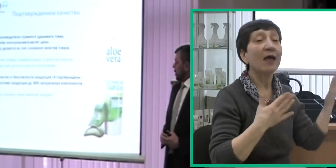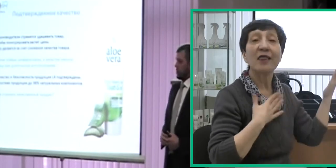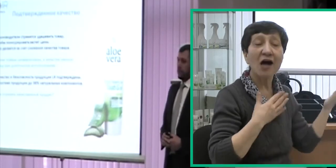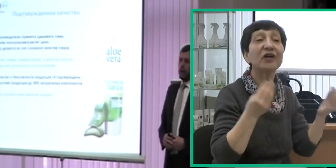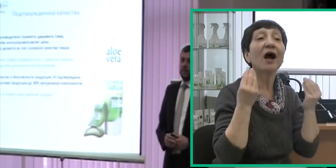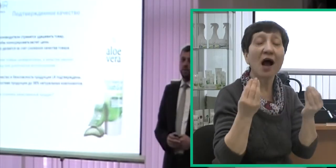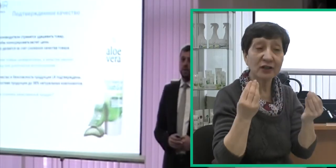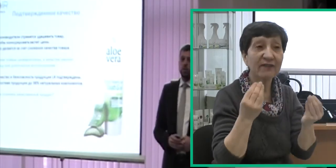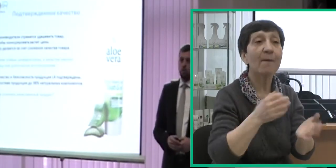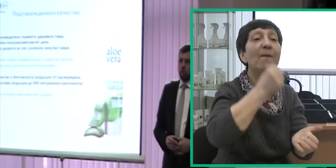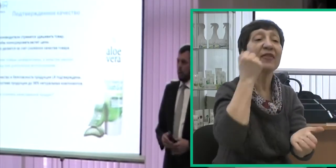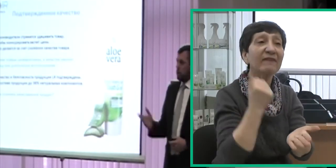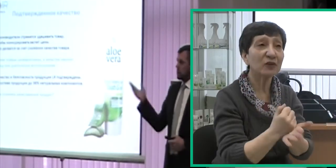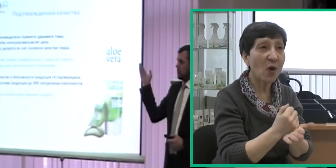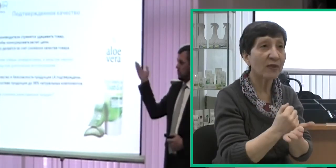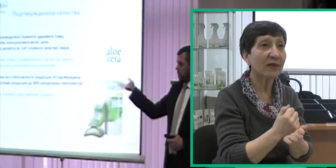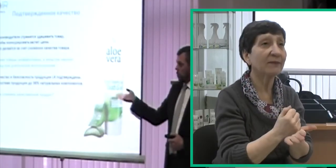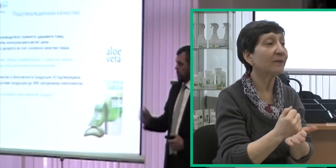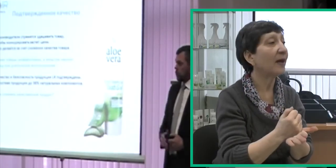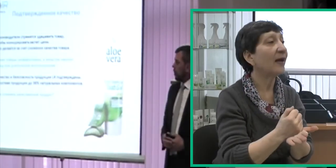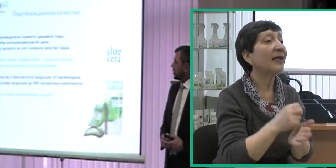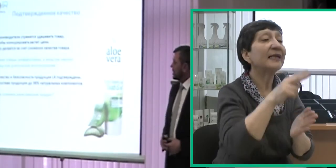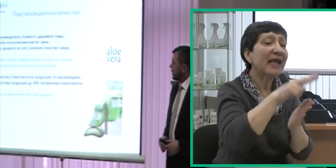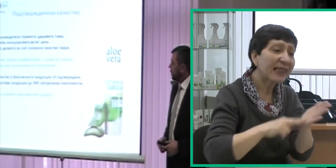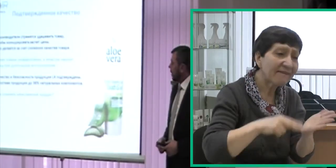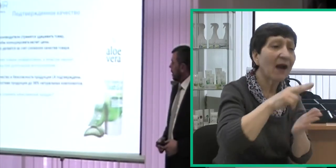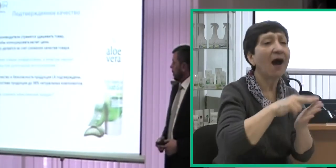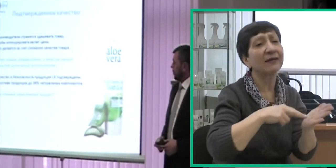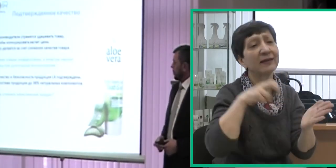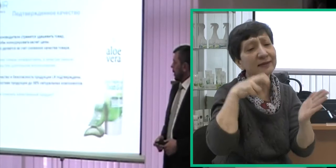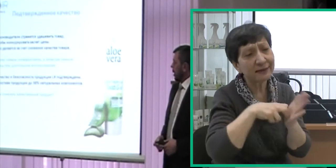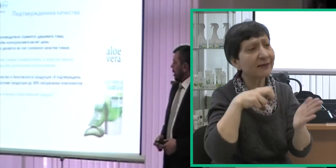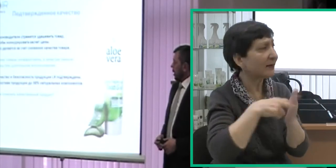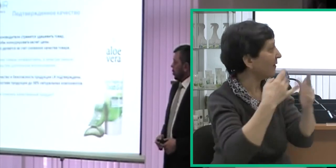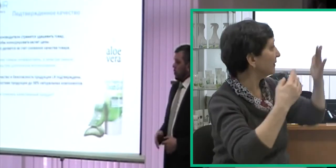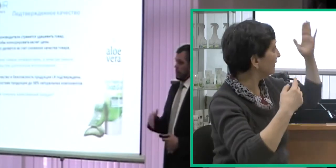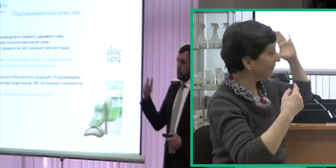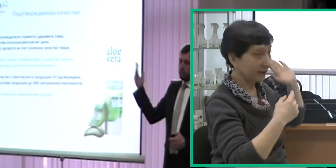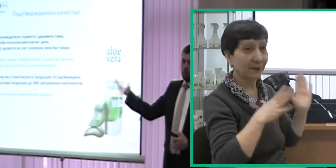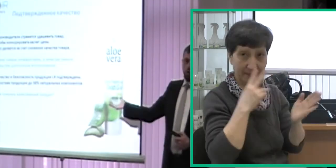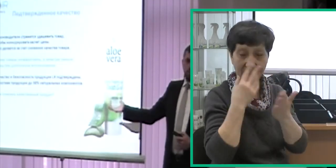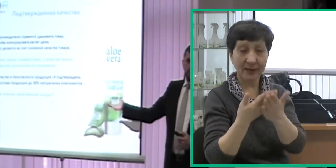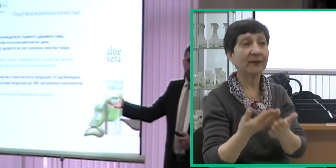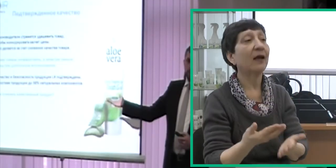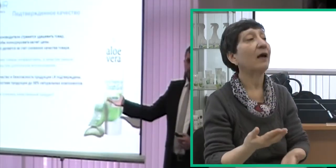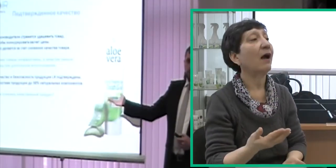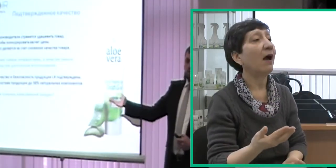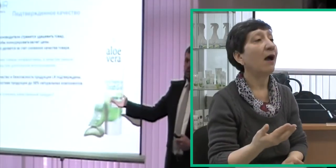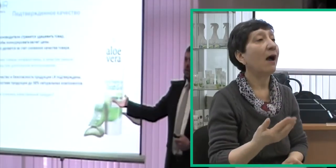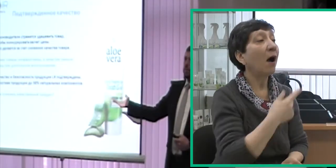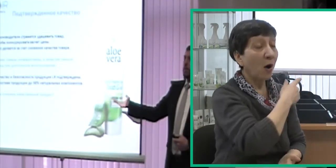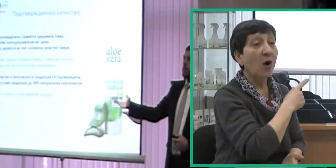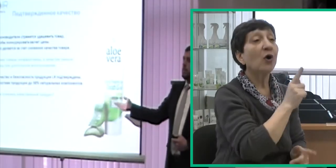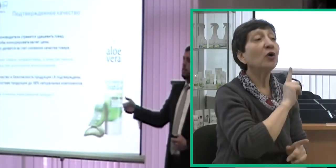Наше качество является подтвержденным качеством, его подтверждает и сертификат. Ну и сейчас то, о чем я вам